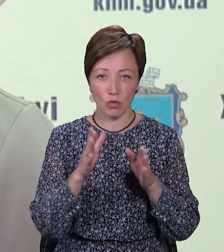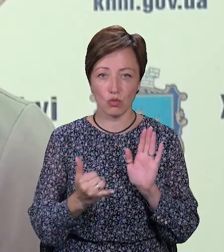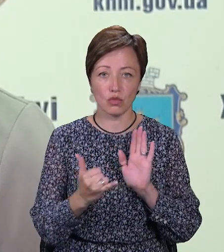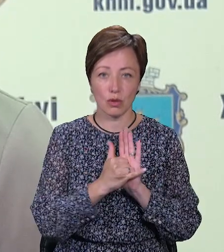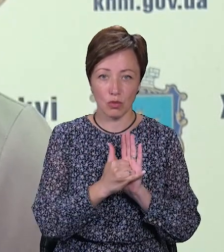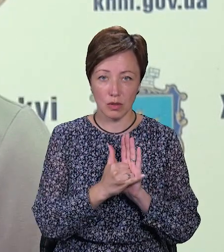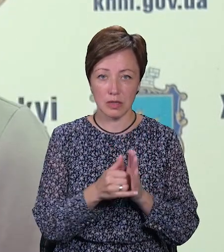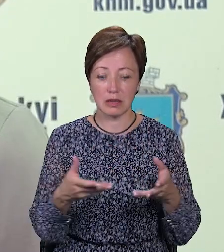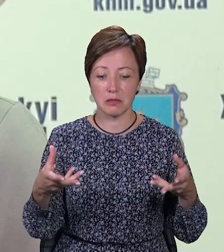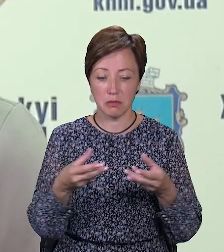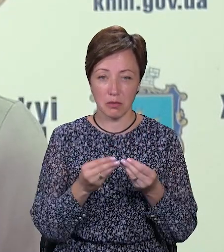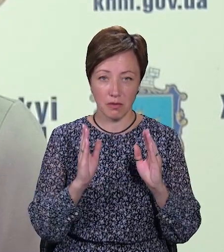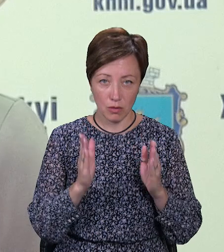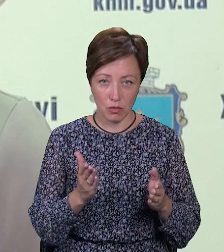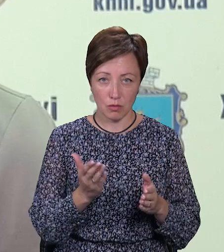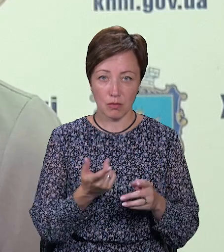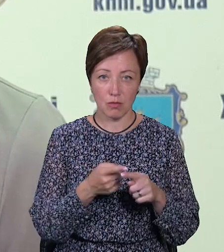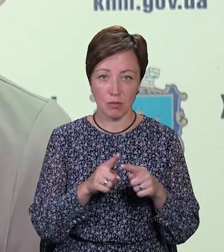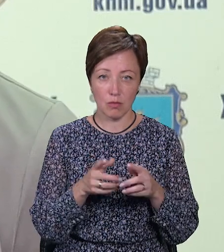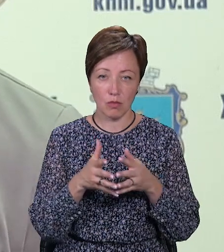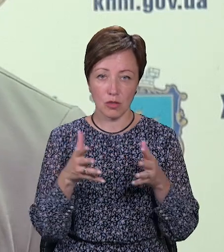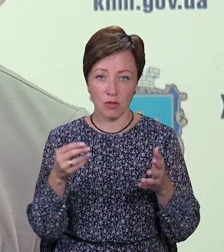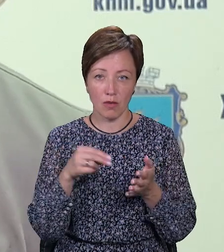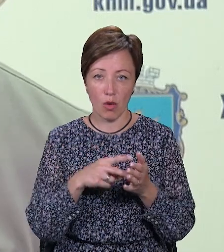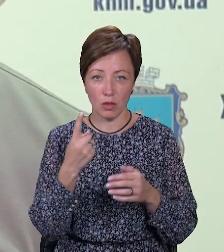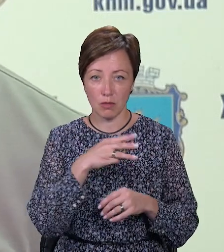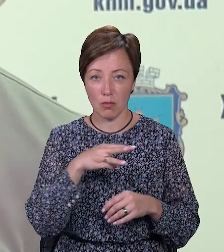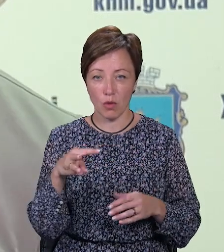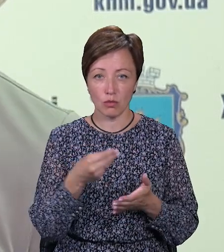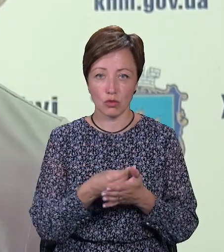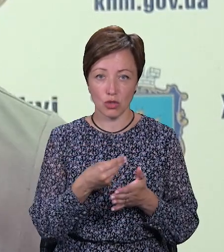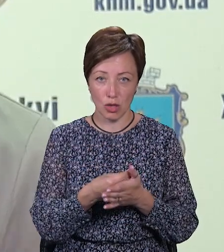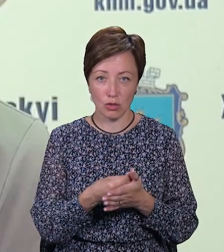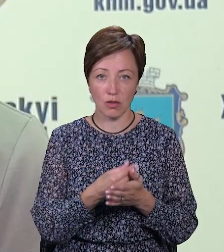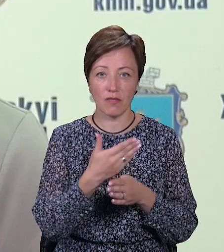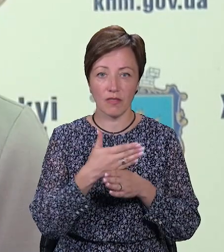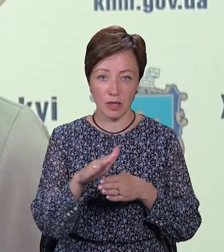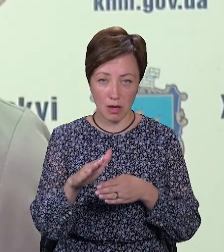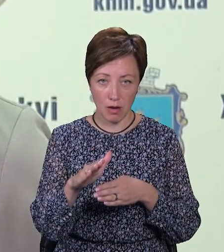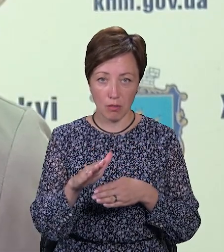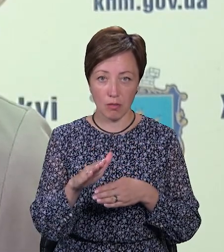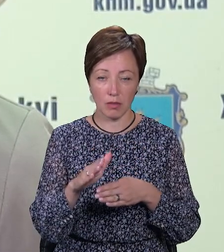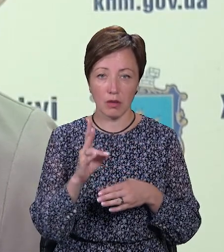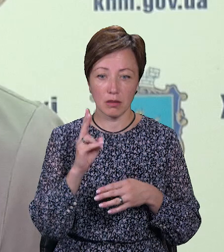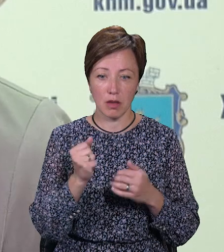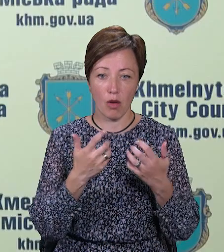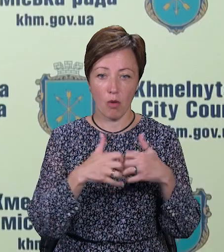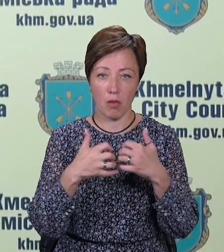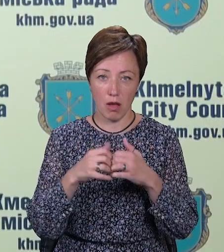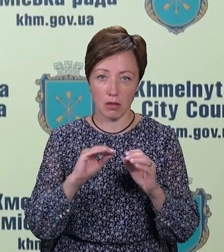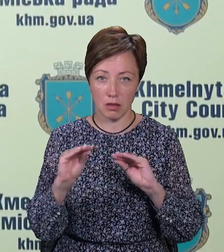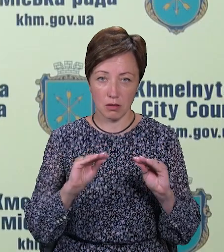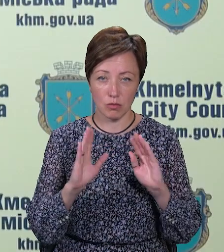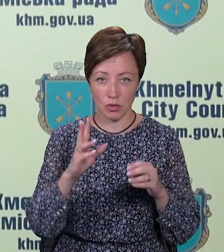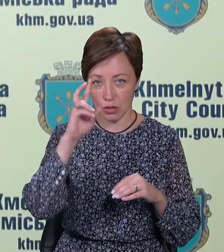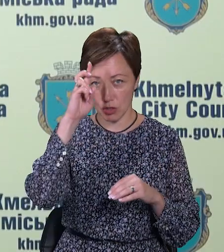Ми її співфінансуємо, її більша вартість, але один мільйон гривень з бюджету ми виділяємо на обладнання. Там